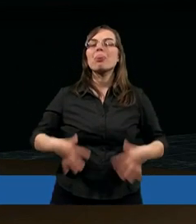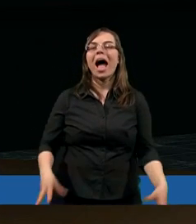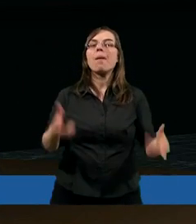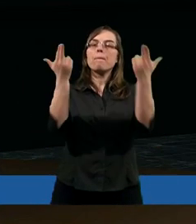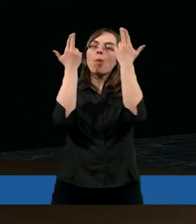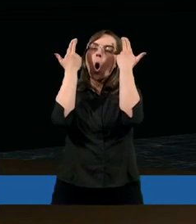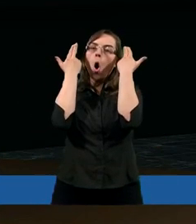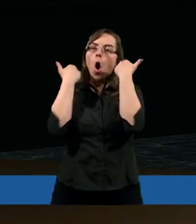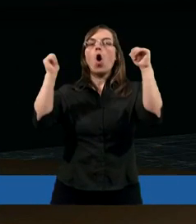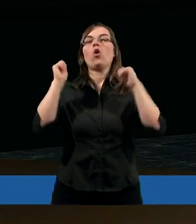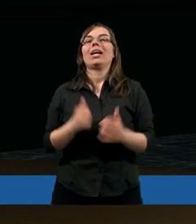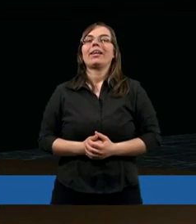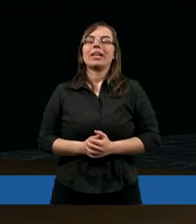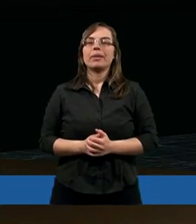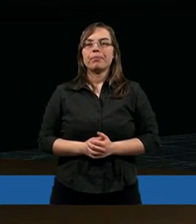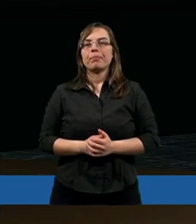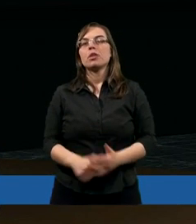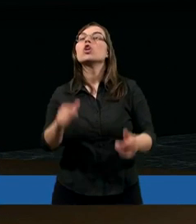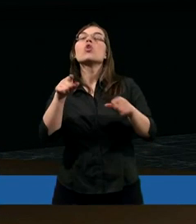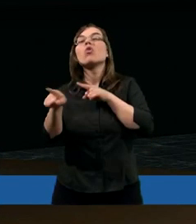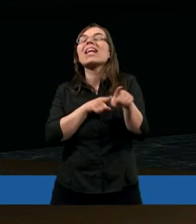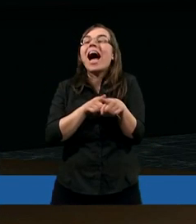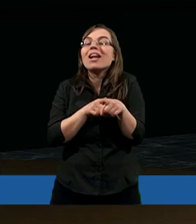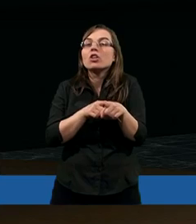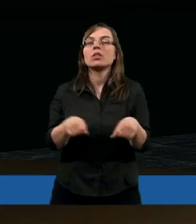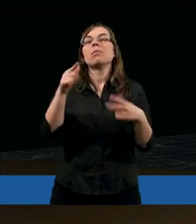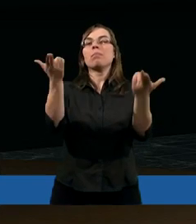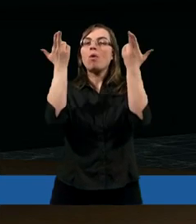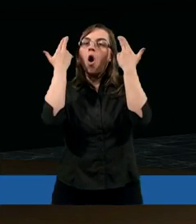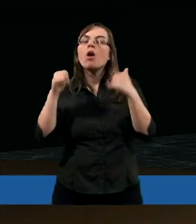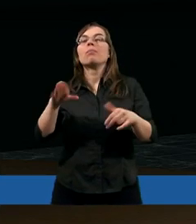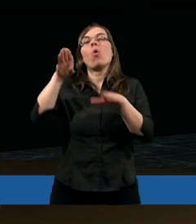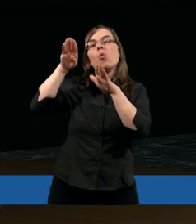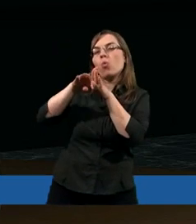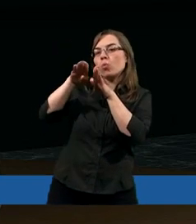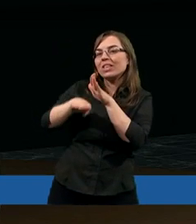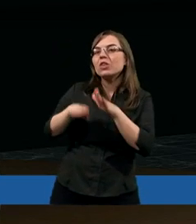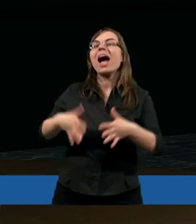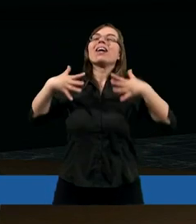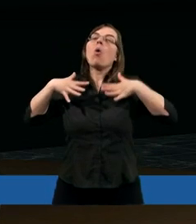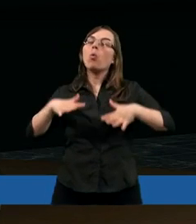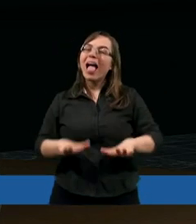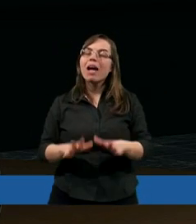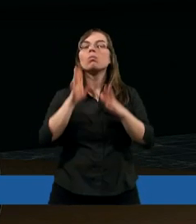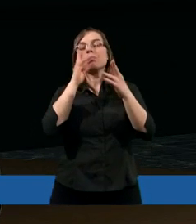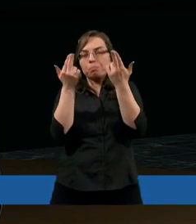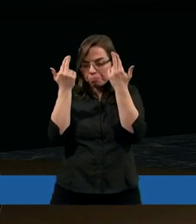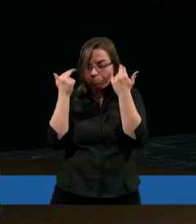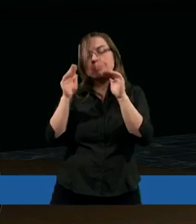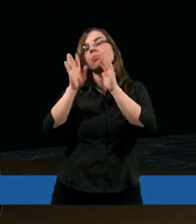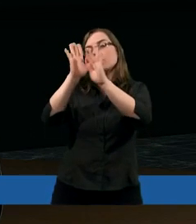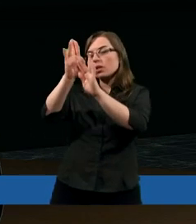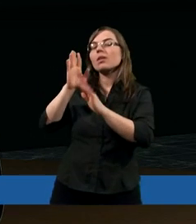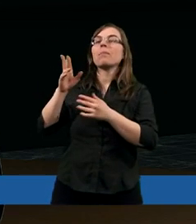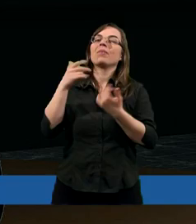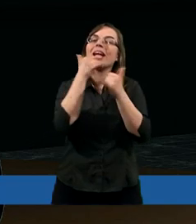W szatę pokory. Czyli pokora to inaczej uniżenie, uległość, co niektórzy